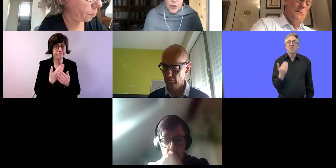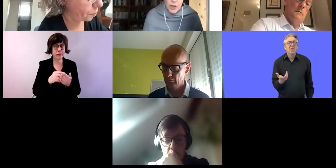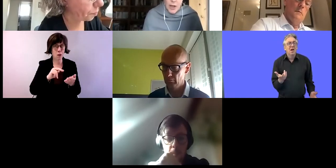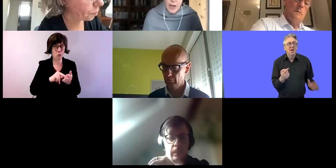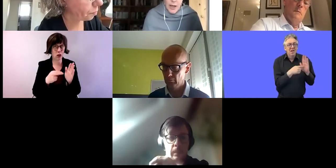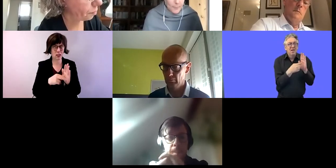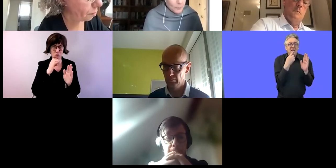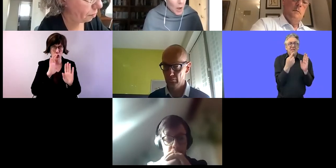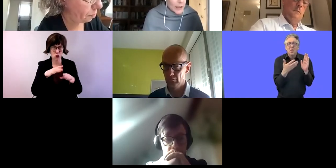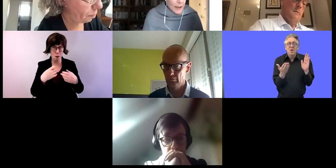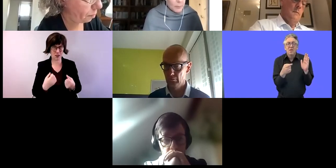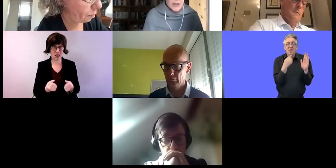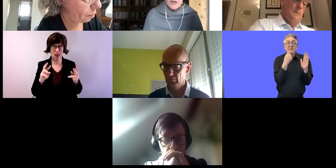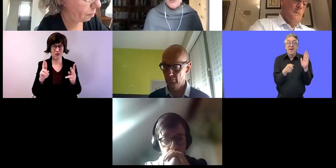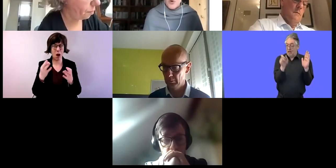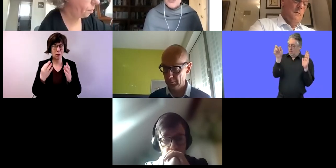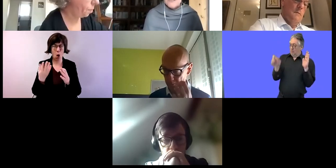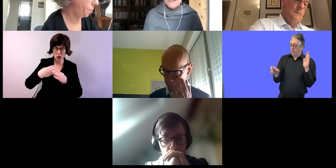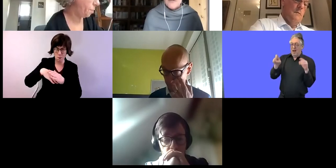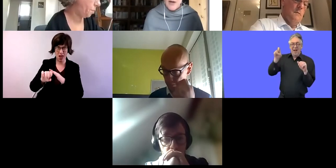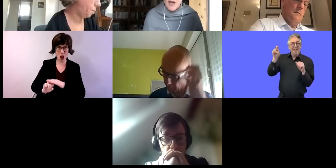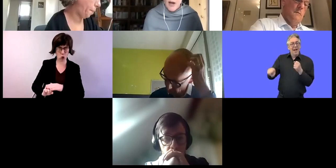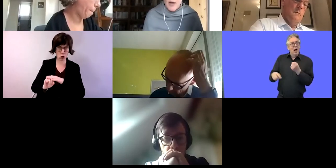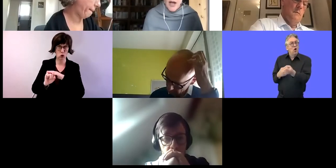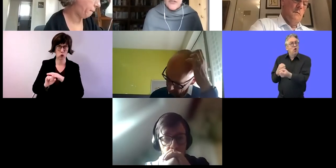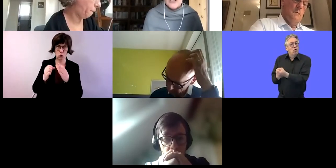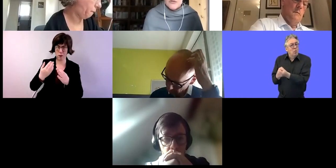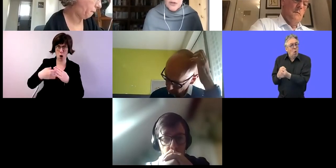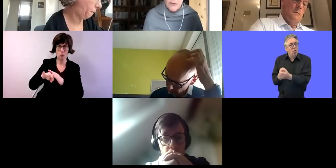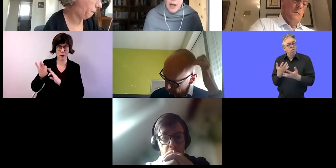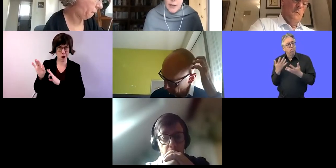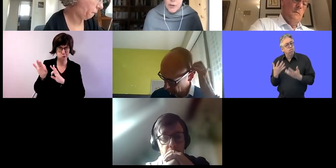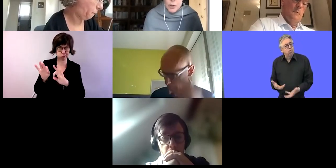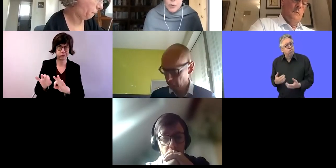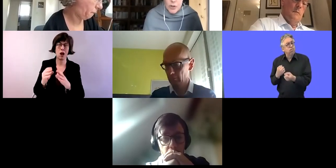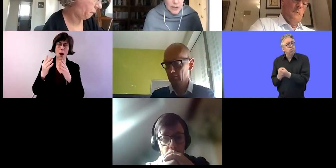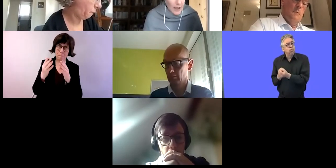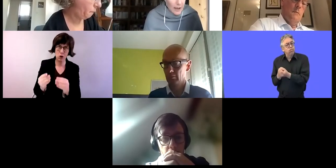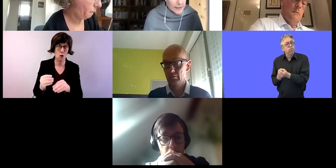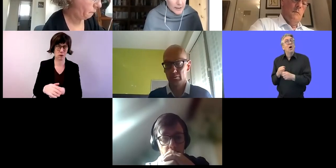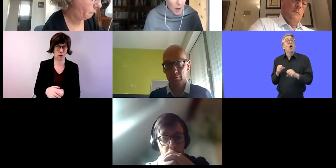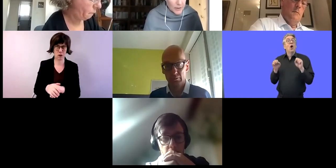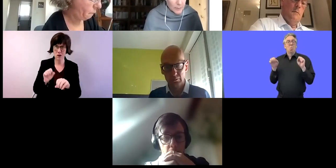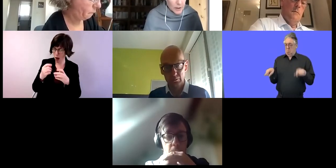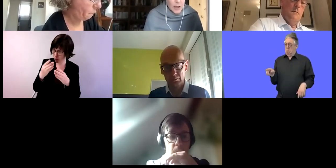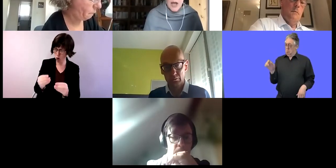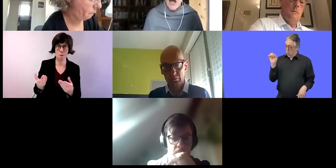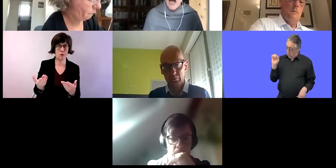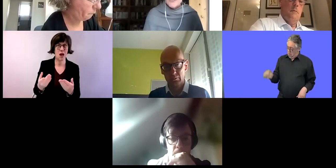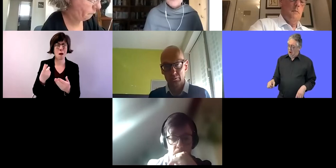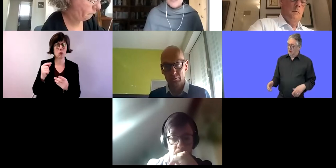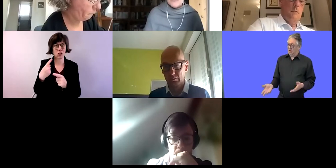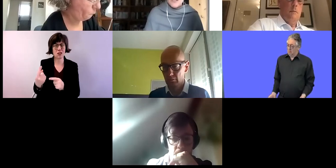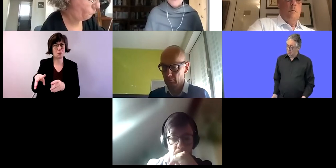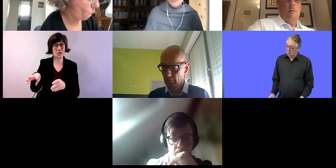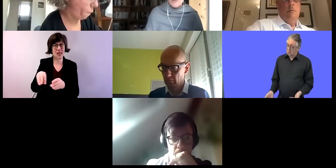alle, intensivere Unterstützung benötigen, Unterstützung bekommen können, sodass sie so inklusiv wie